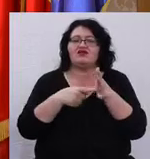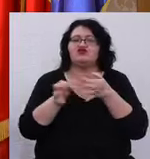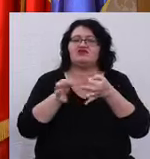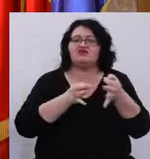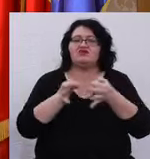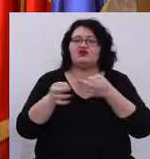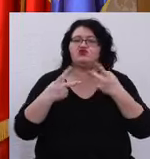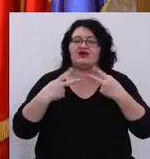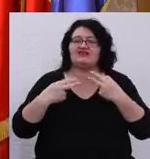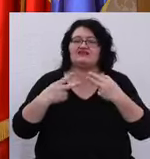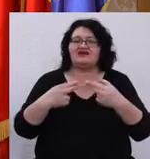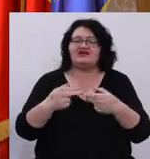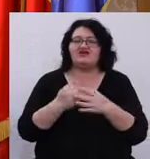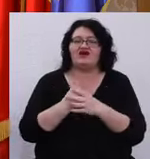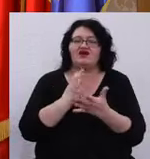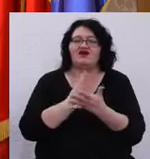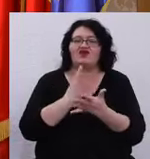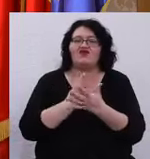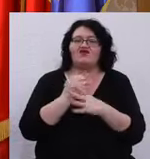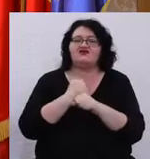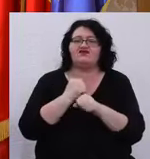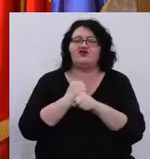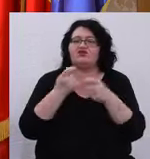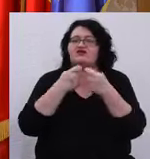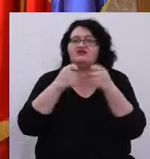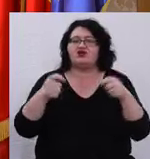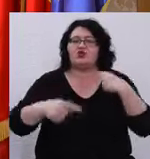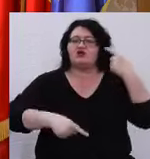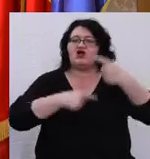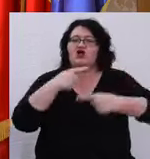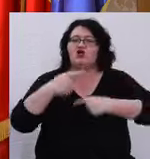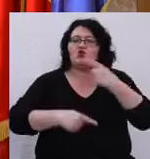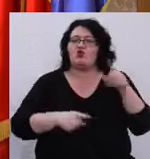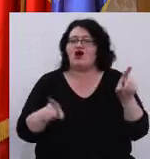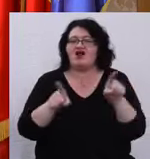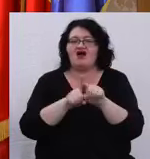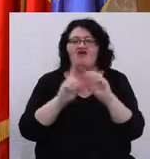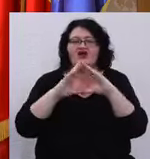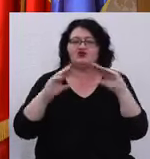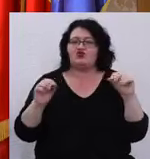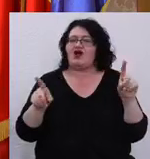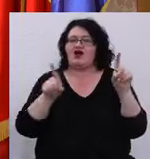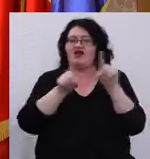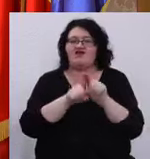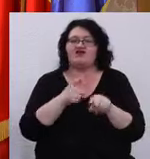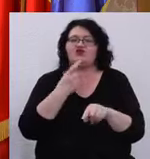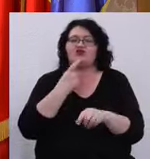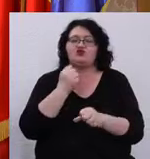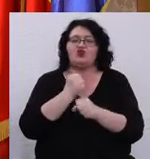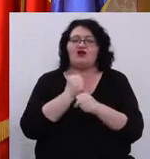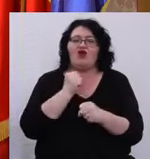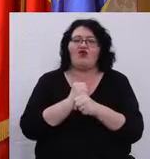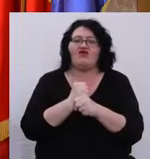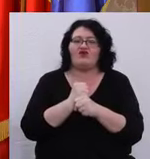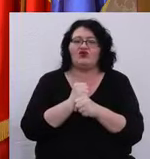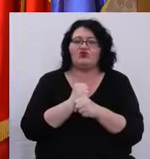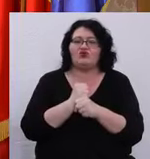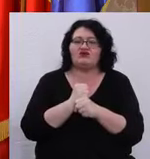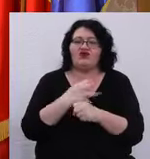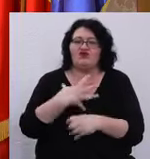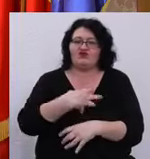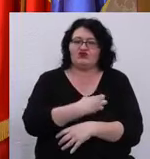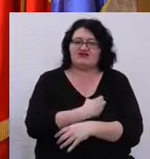măsuri restrictive care au fost luate peste tot în lume și în România și în Timișoara au creat o